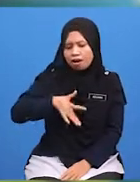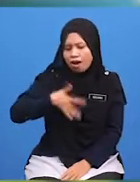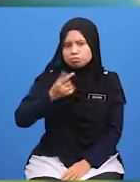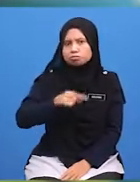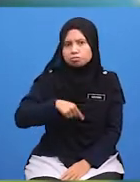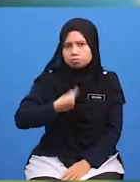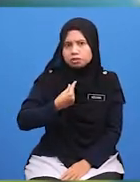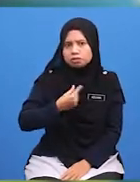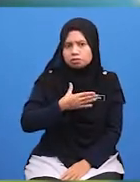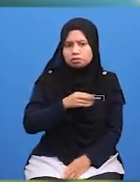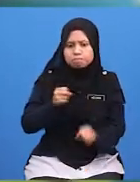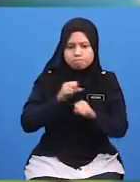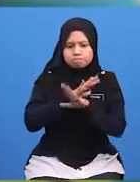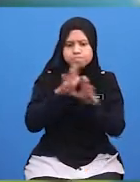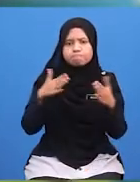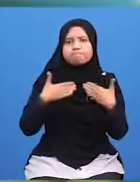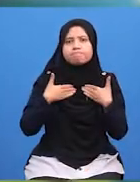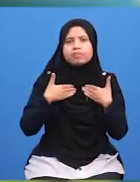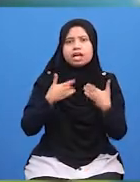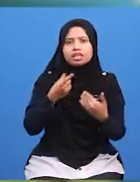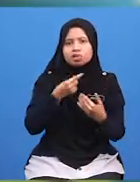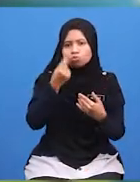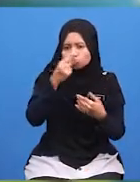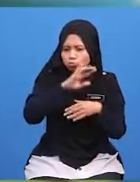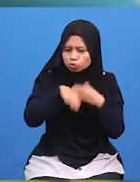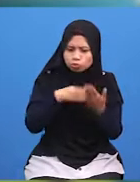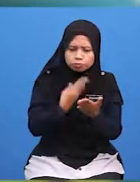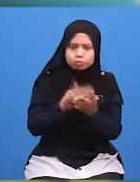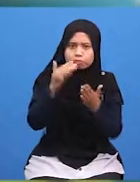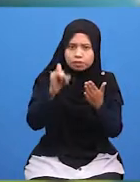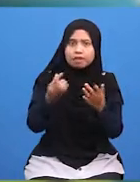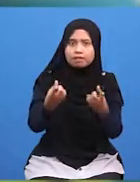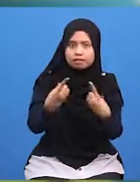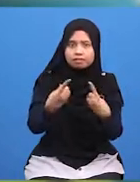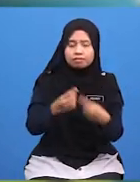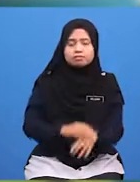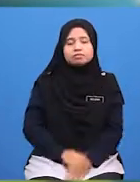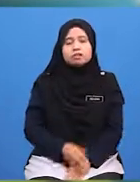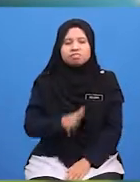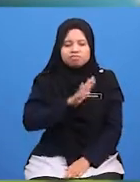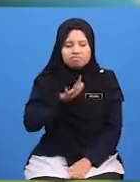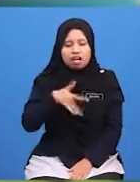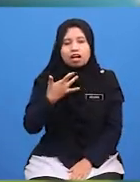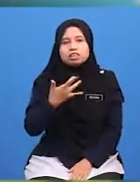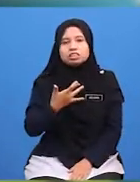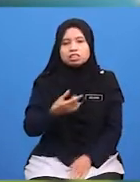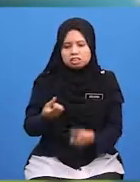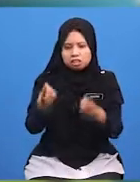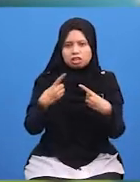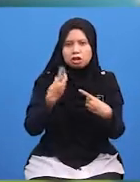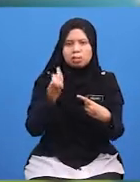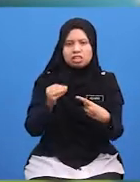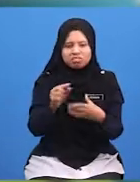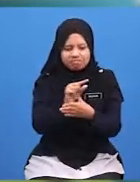Dan Berlapang Dada Atas Segala Kedatangan Tetamu Serta Tidak Merasa Kedatangan Mereka